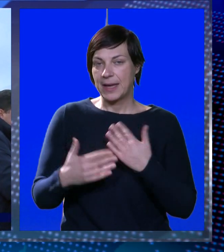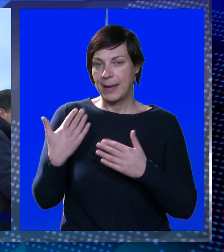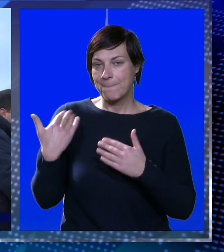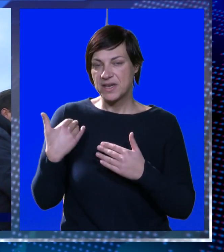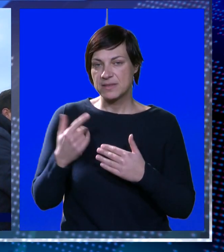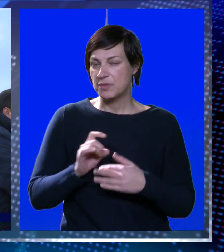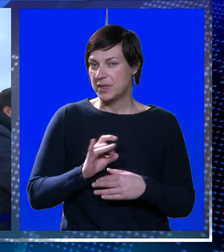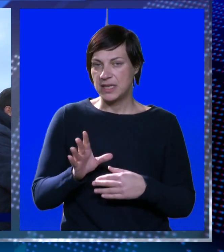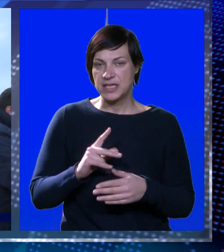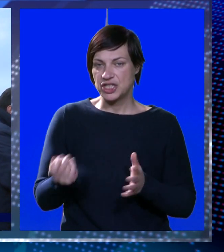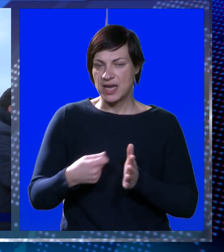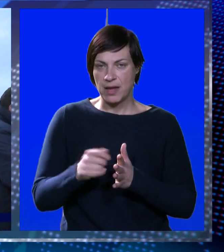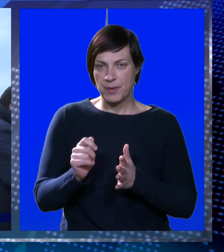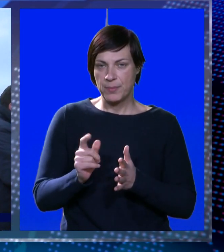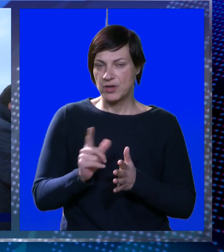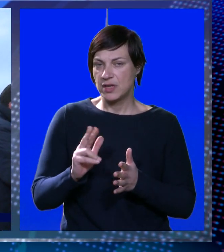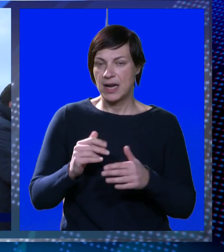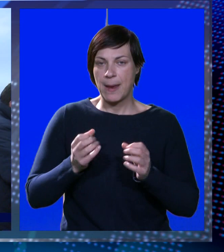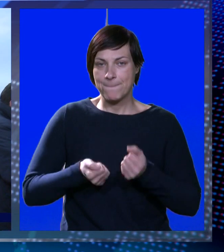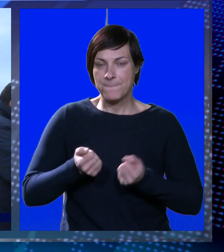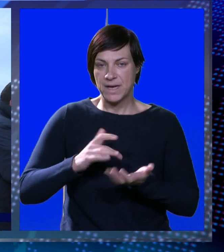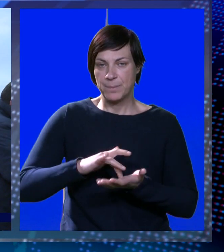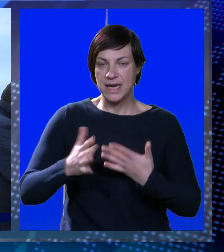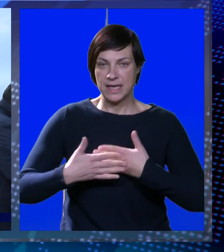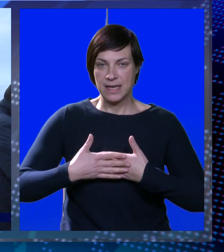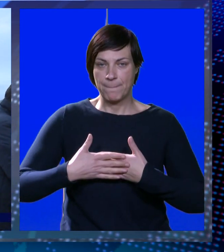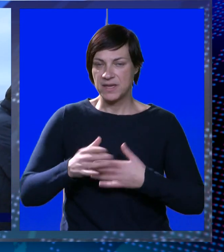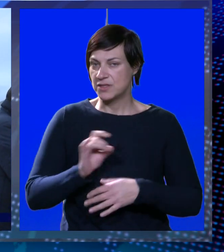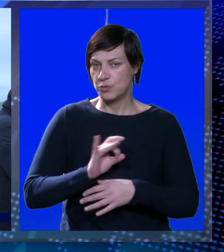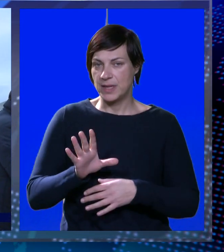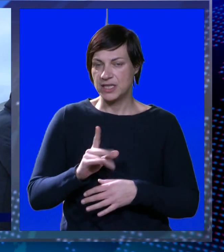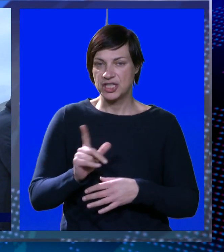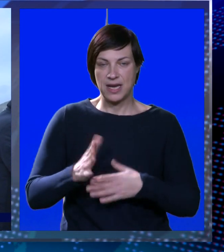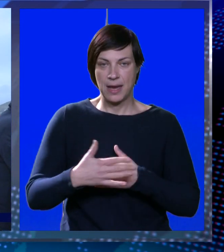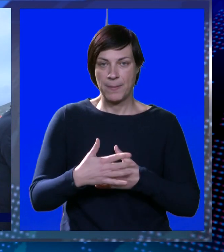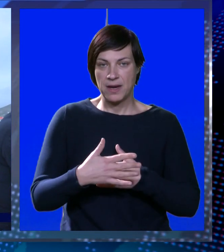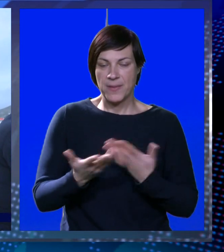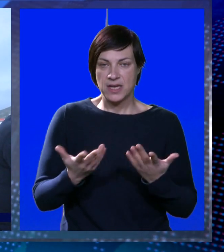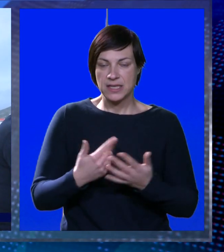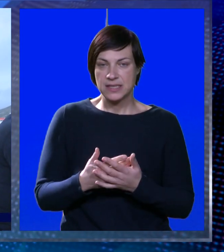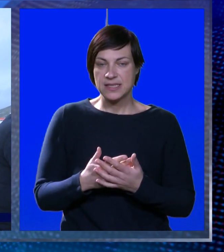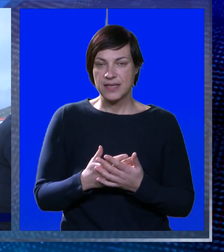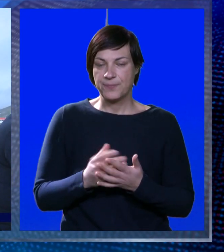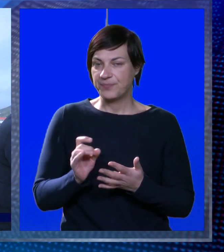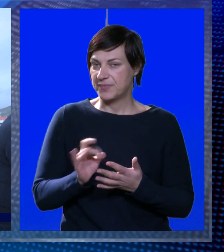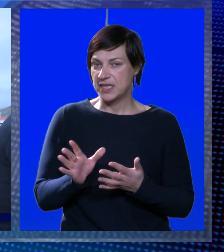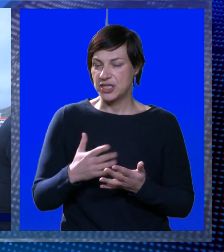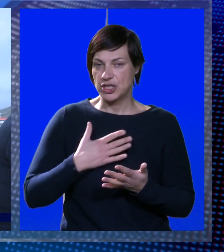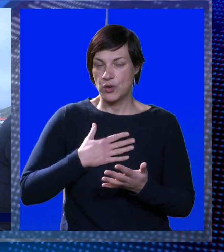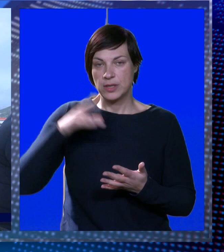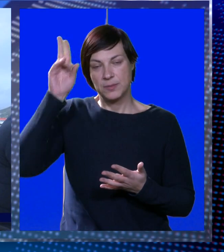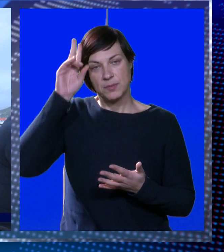I prije smo bili, ništa ne bi prodali, nema parkinga, nema pristupa, nema ništa. Nema ribarnice? Nema ribarnice. Nema ništa.